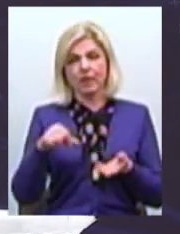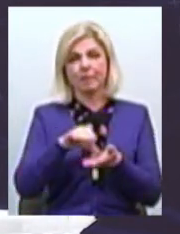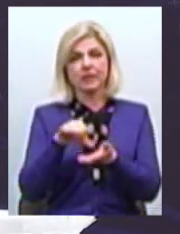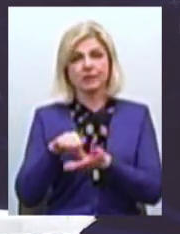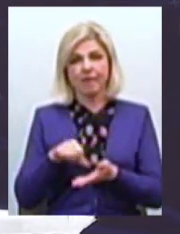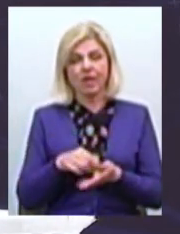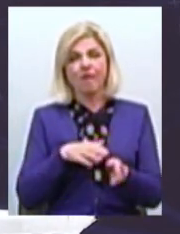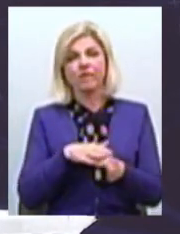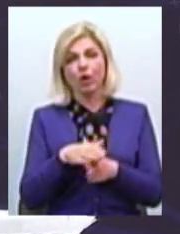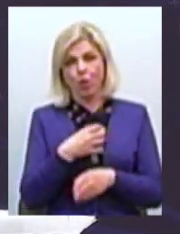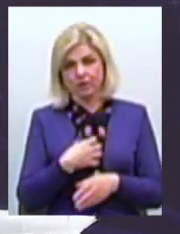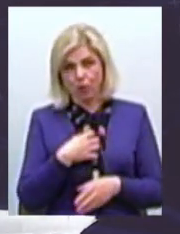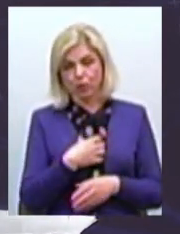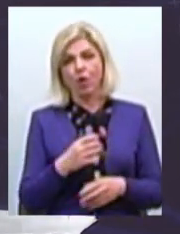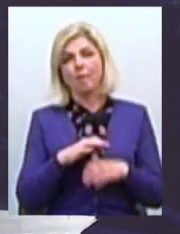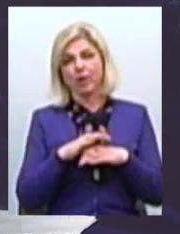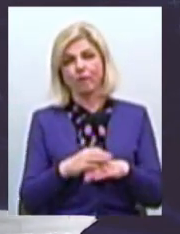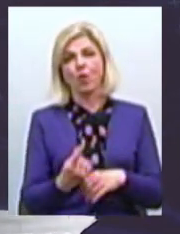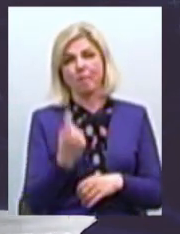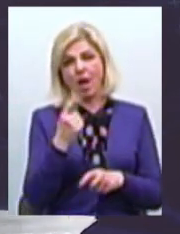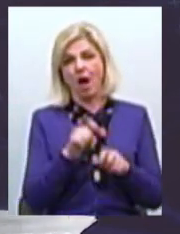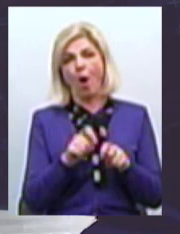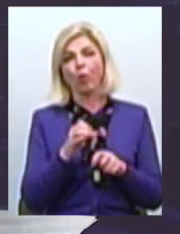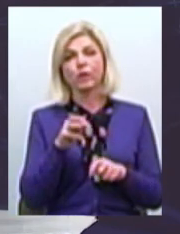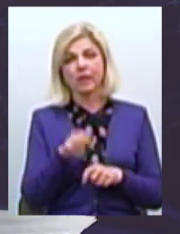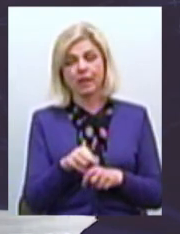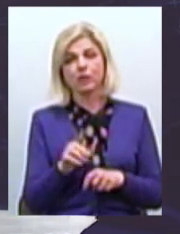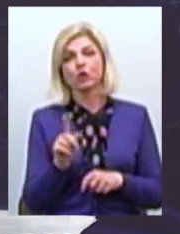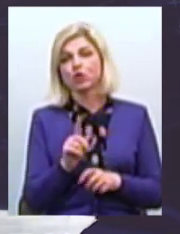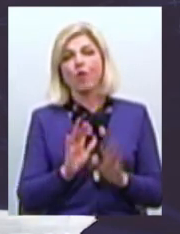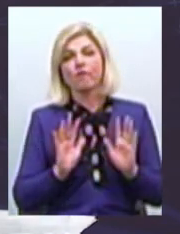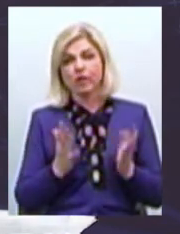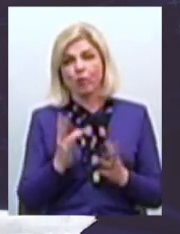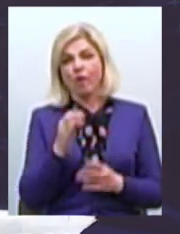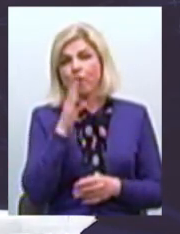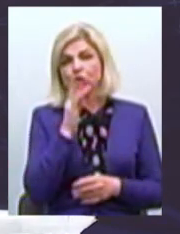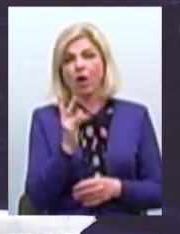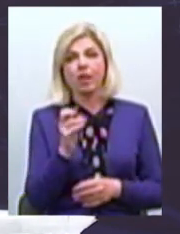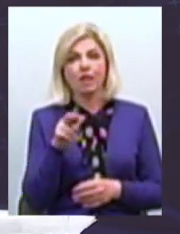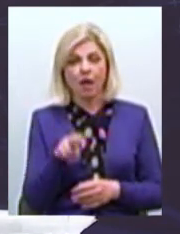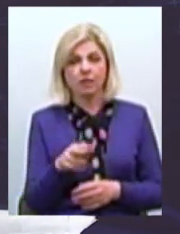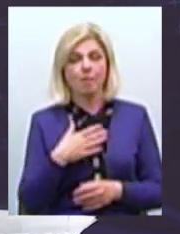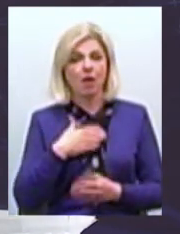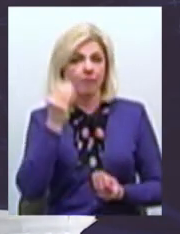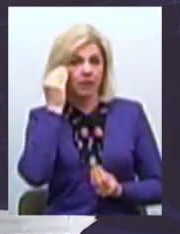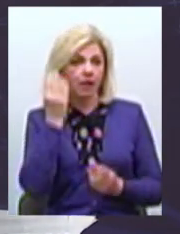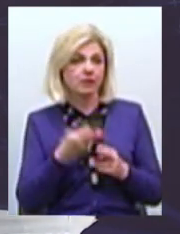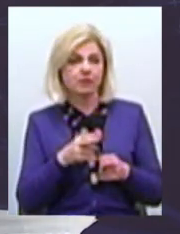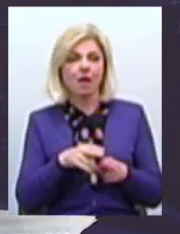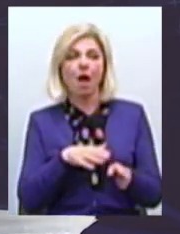виконавчих комітетів Проводити в першу чергу аудіти Тому що те, що відбувається на водоканалах Моя думка, це просто